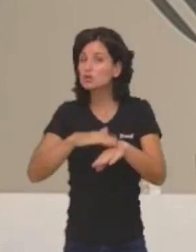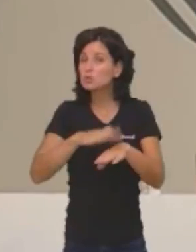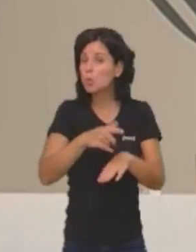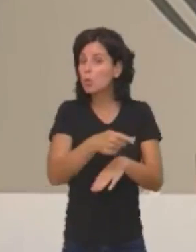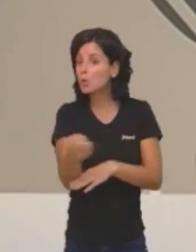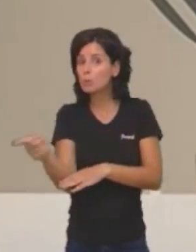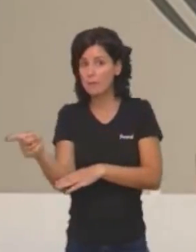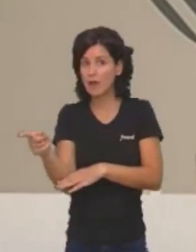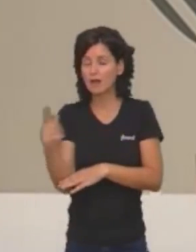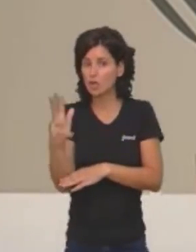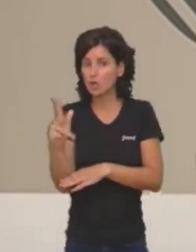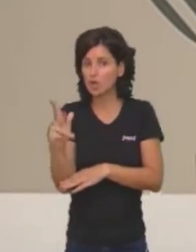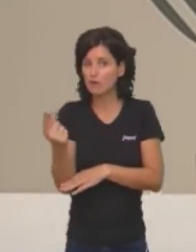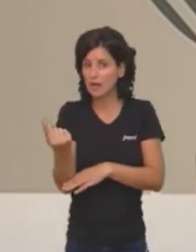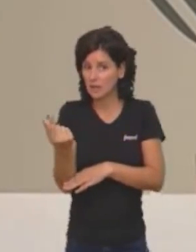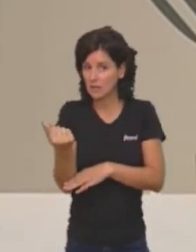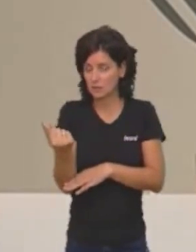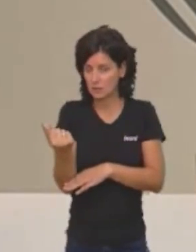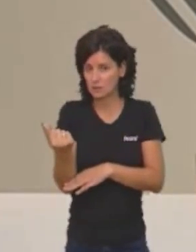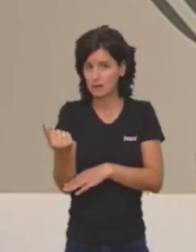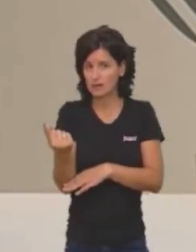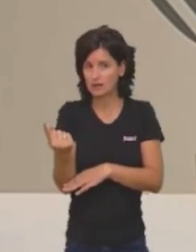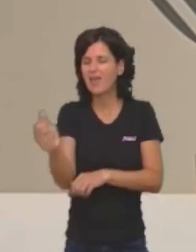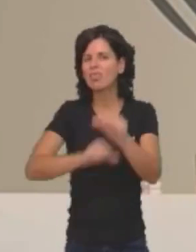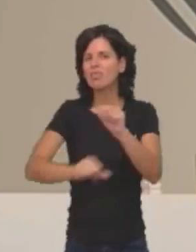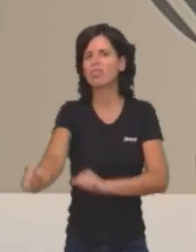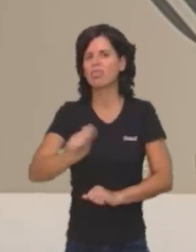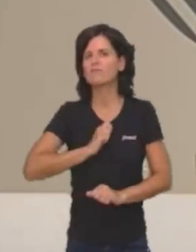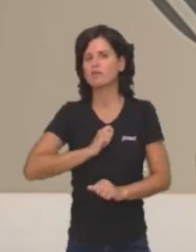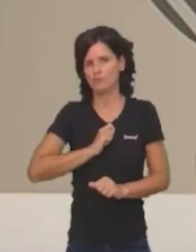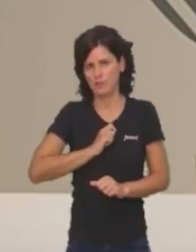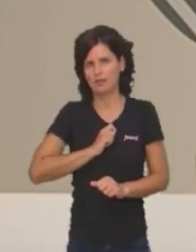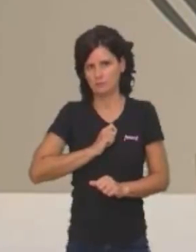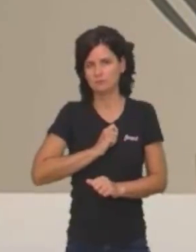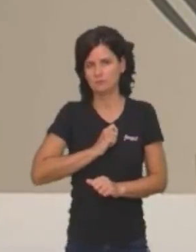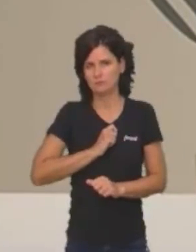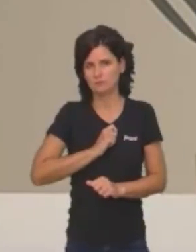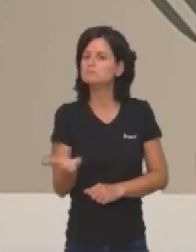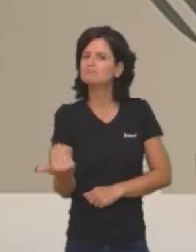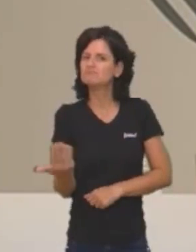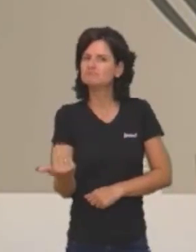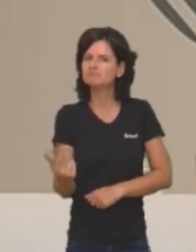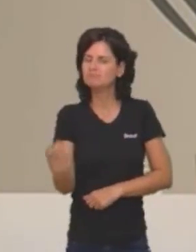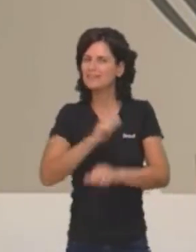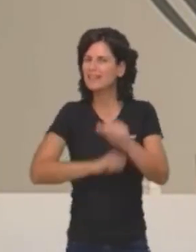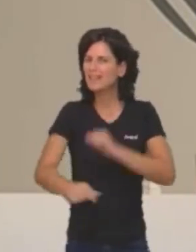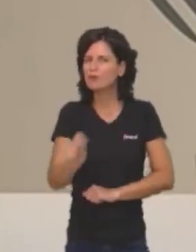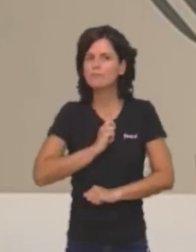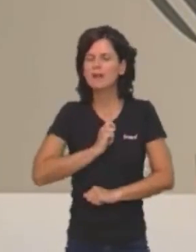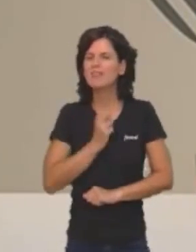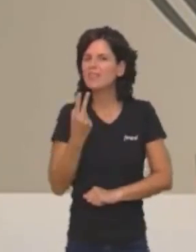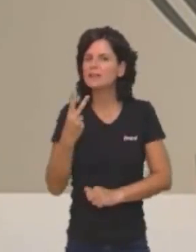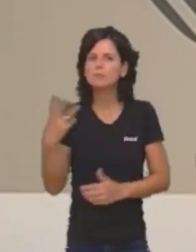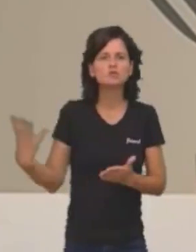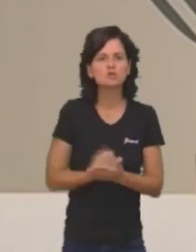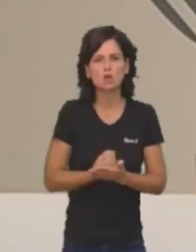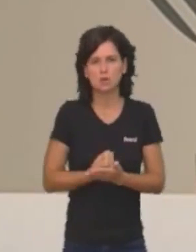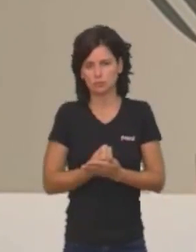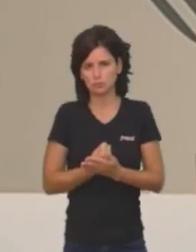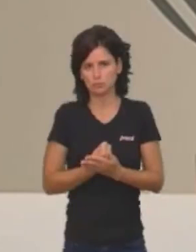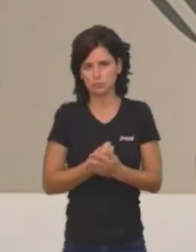els valencians, els col·legis dels nostres fills, les residències dels nostres majors, tornen fins a l'últim cèntim que han robat.